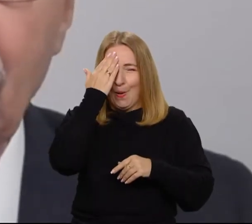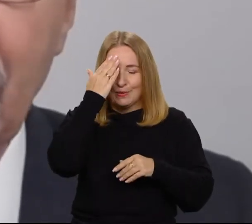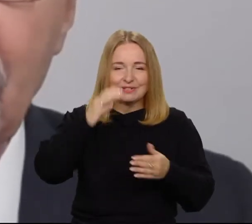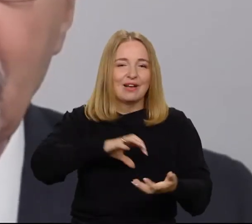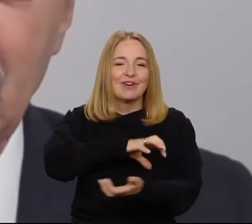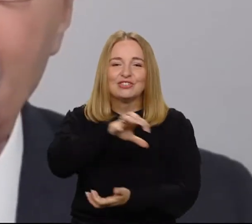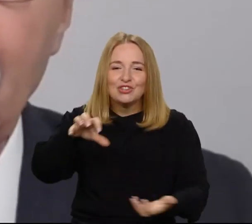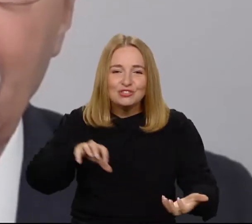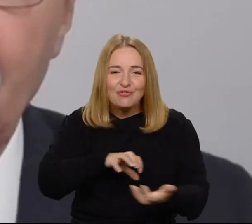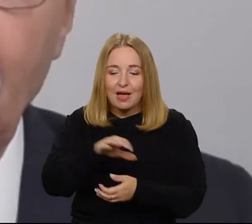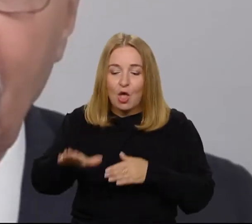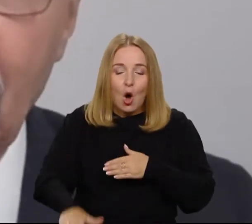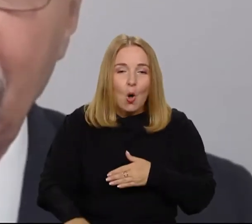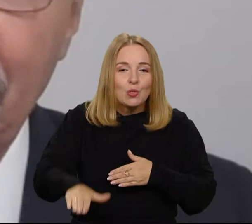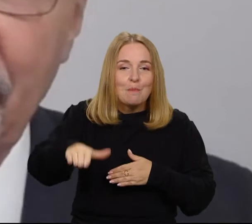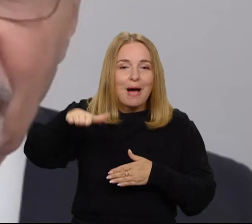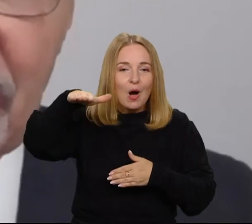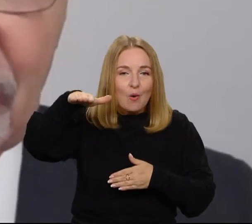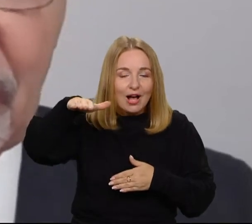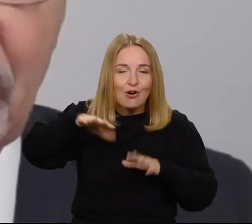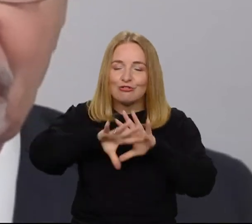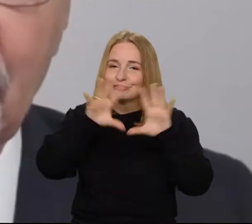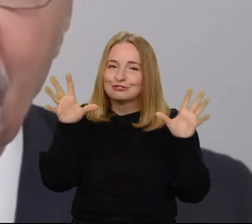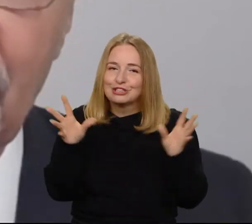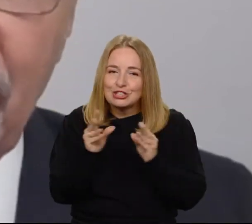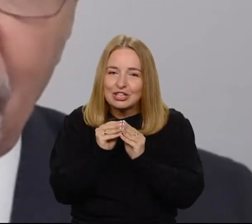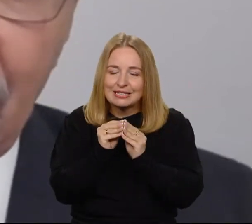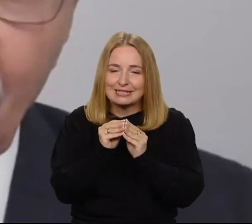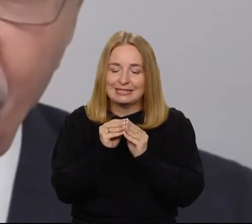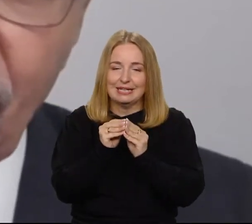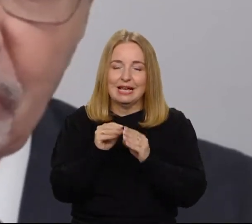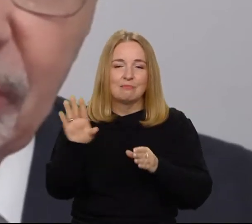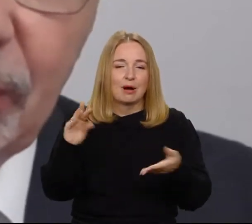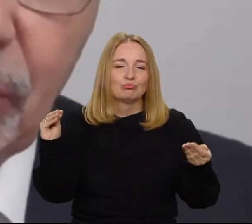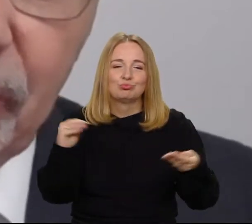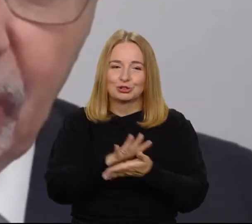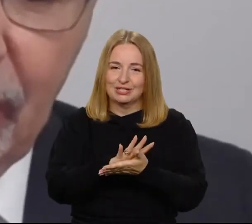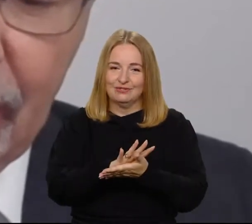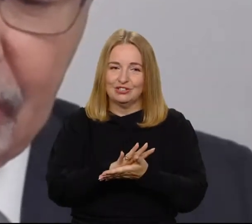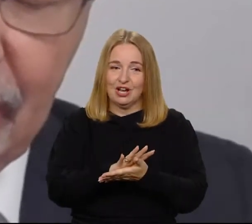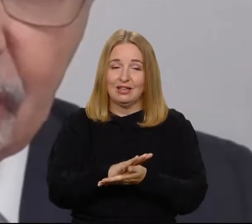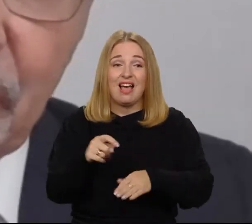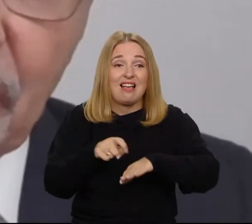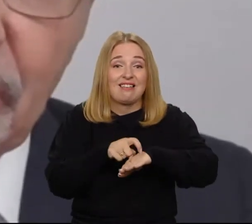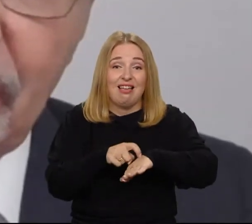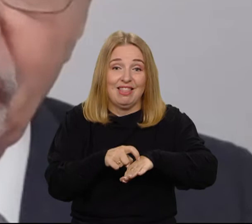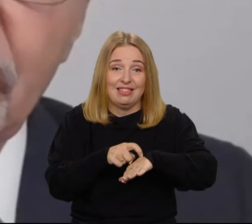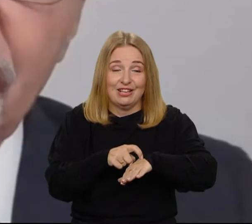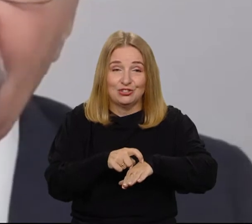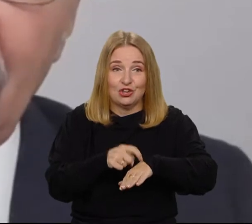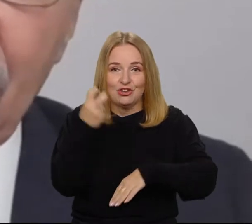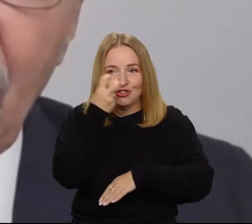Począwszy od małego dziecka, my mamy w sobie, o czym pan profesor Zanusi przed sekundą wspomniał w naszym genotypie. Z jednej strony